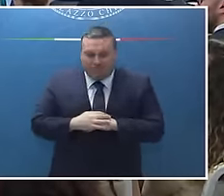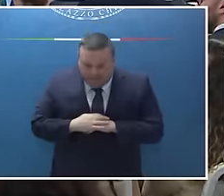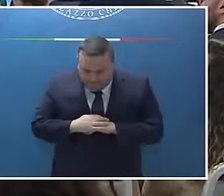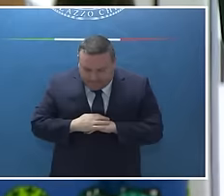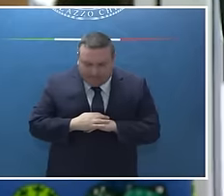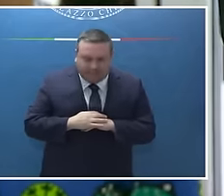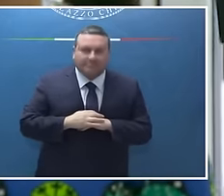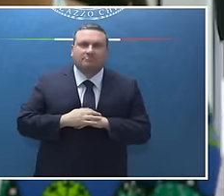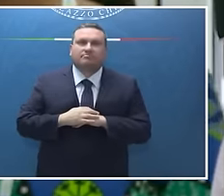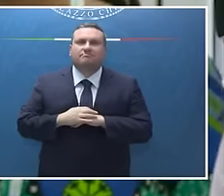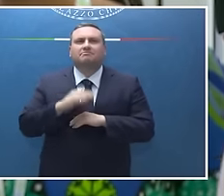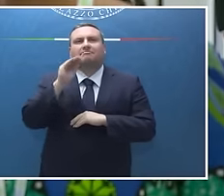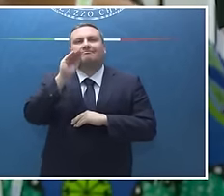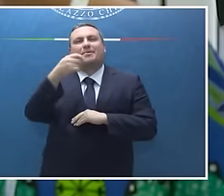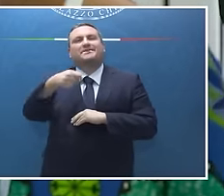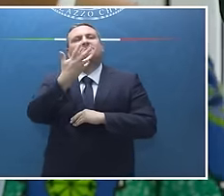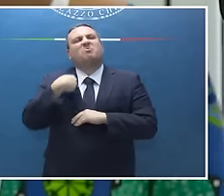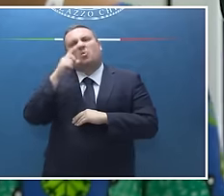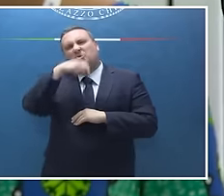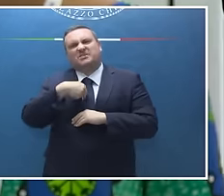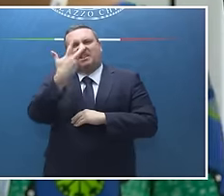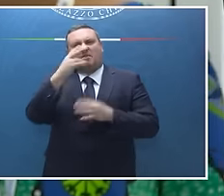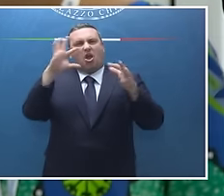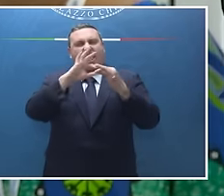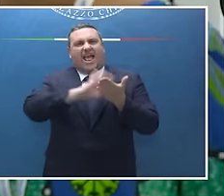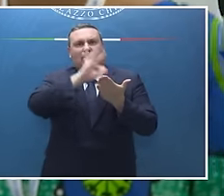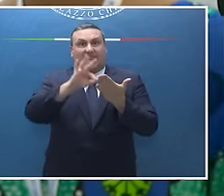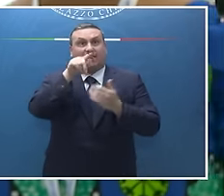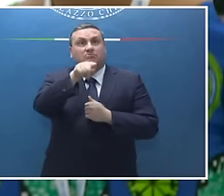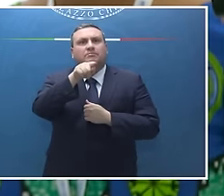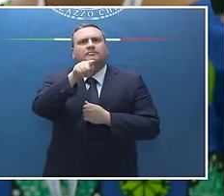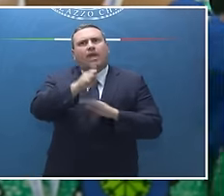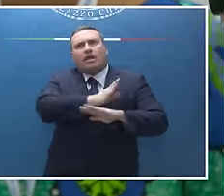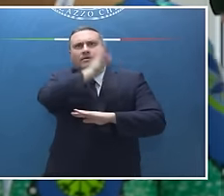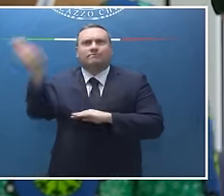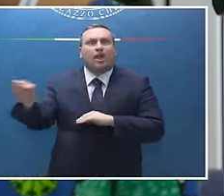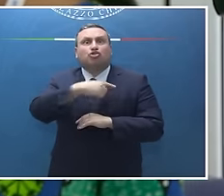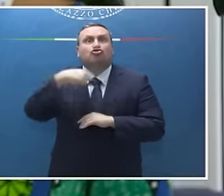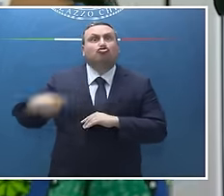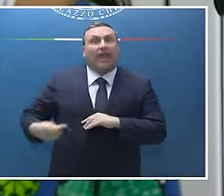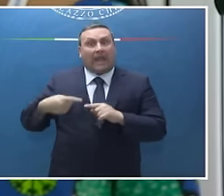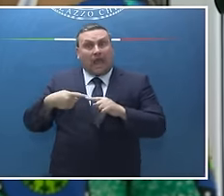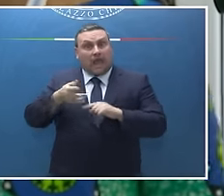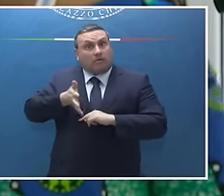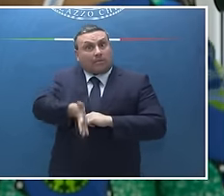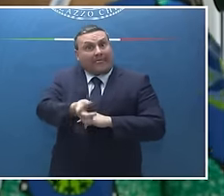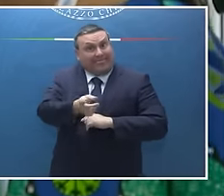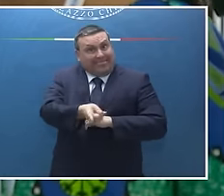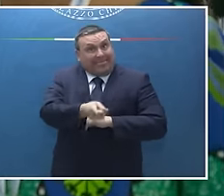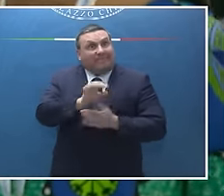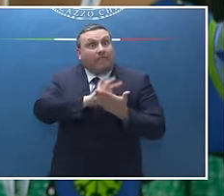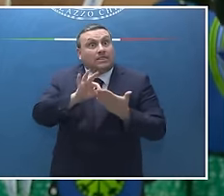rigate alle date. È possibile la sua missione in Cina prossimamente, se può darci una data?